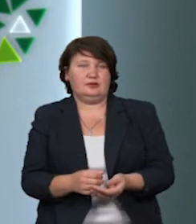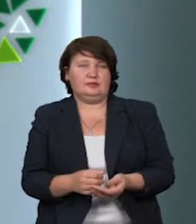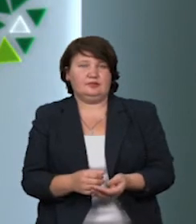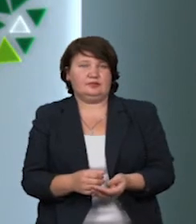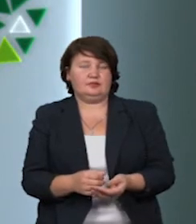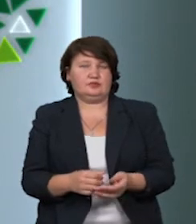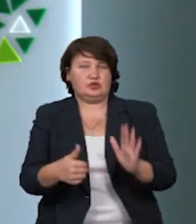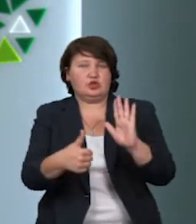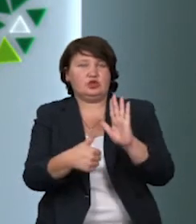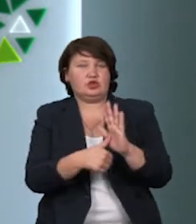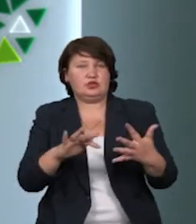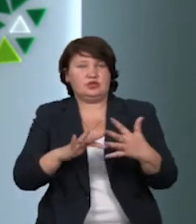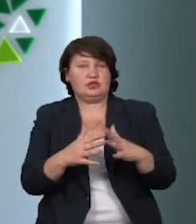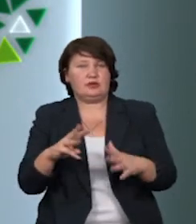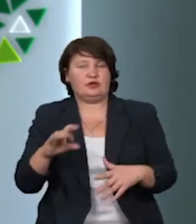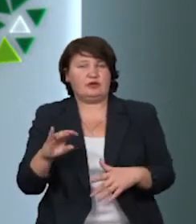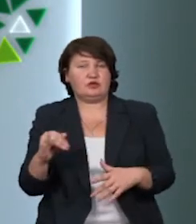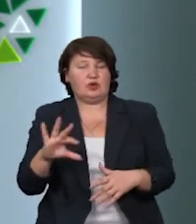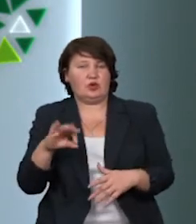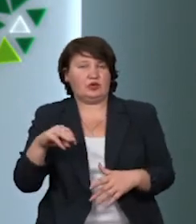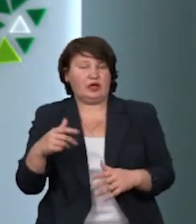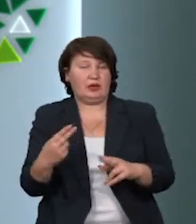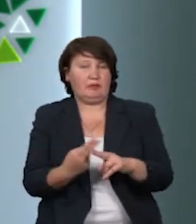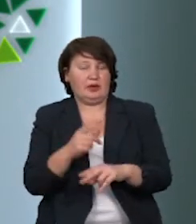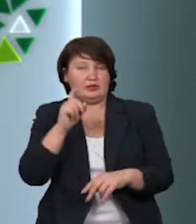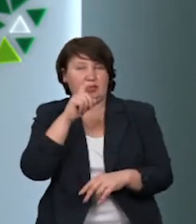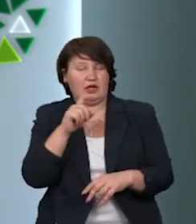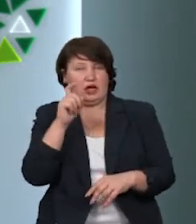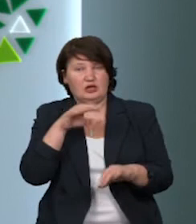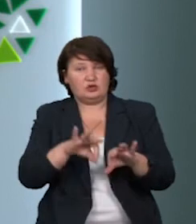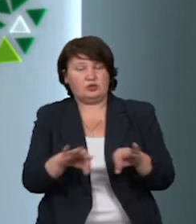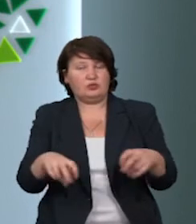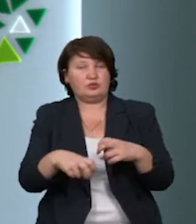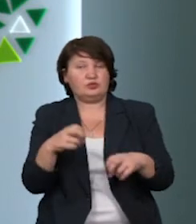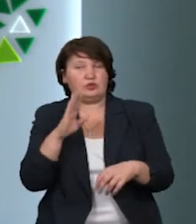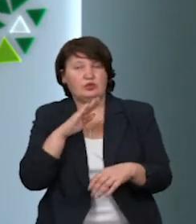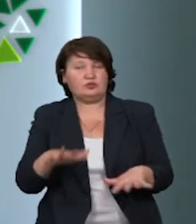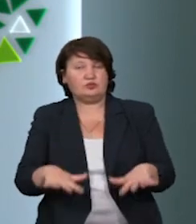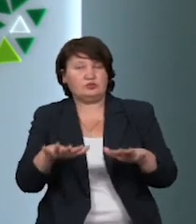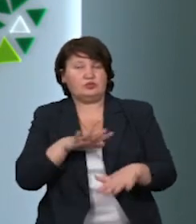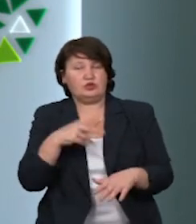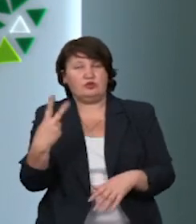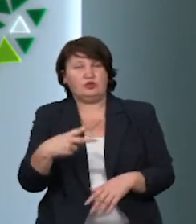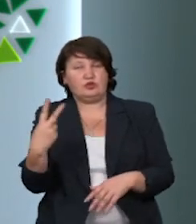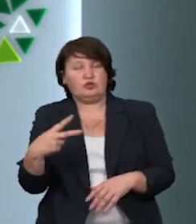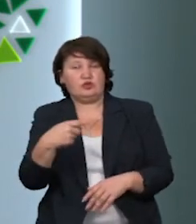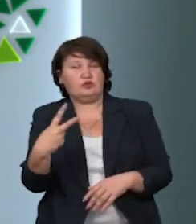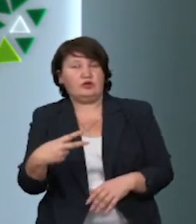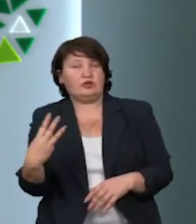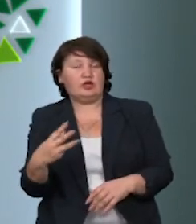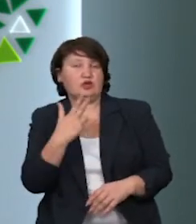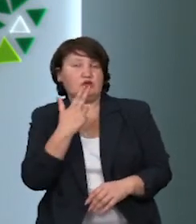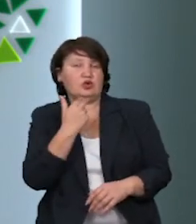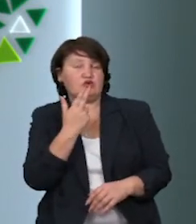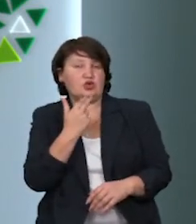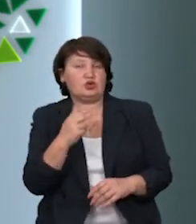Шість тіл Матийвецької ОТГ вже місяць без газу. Газопровід пошкодила стихія, яка прийшла тут 22 та 23 червня.